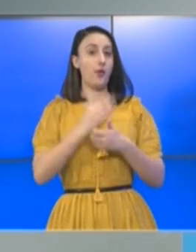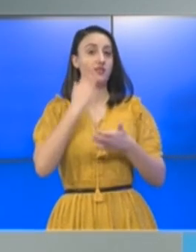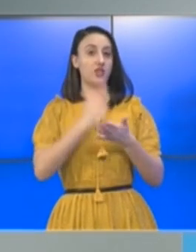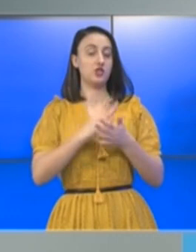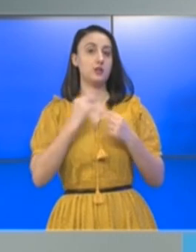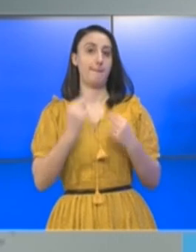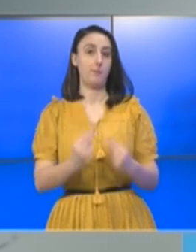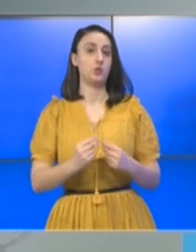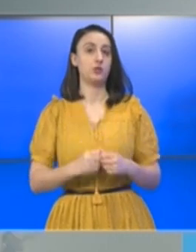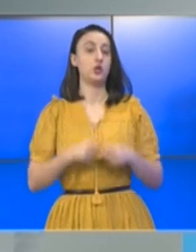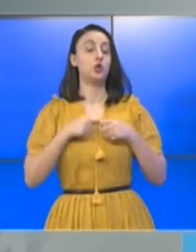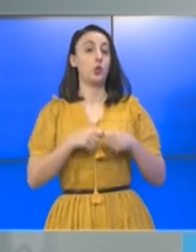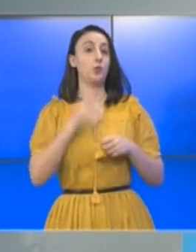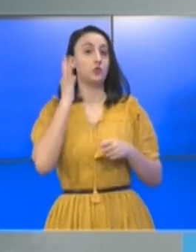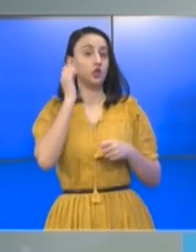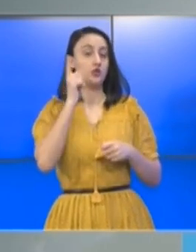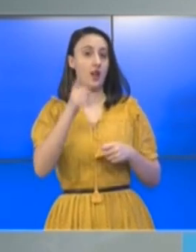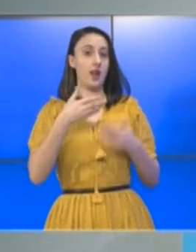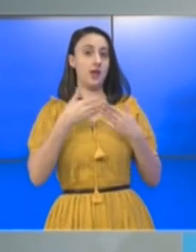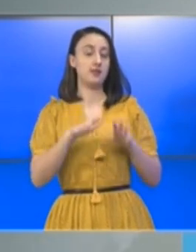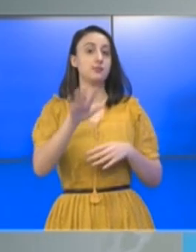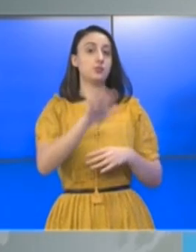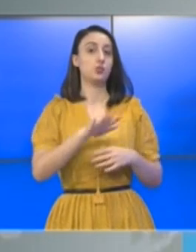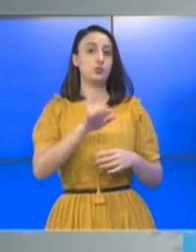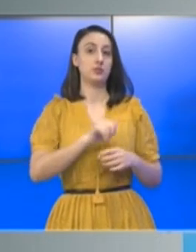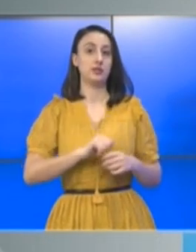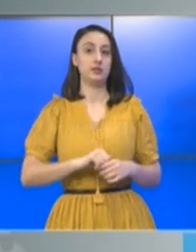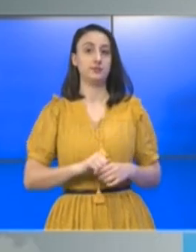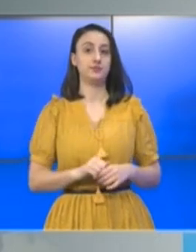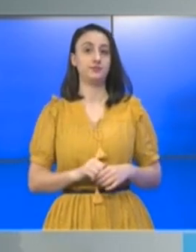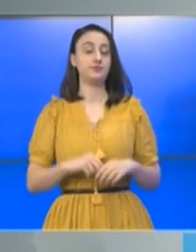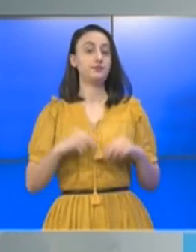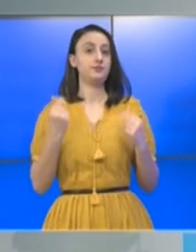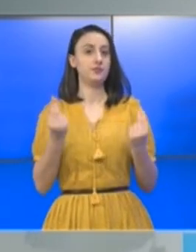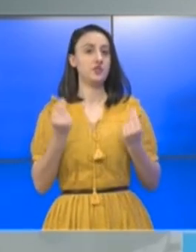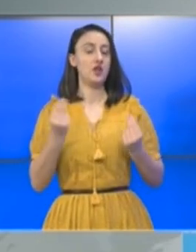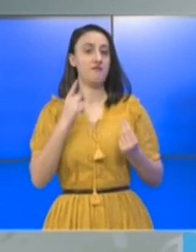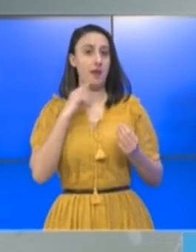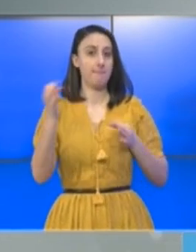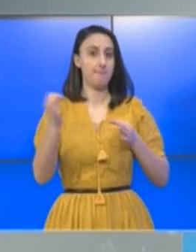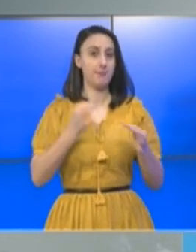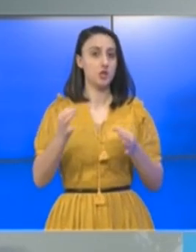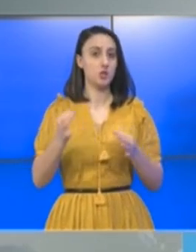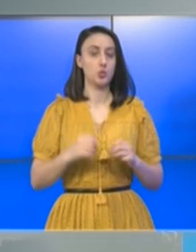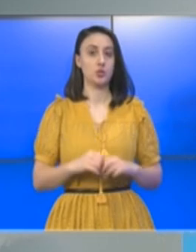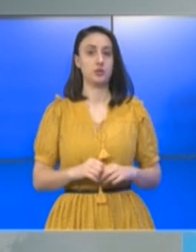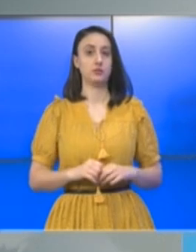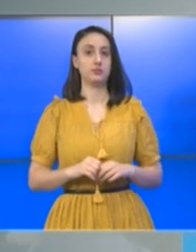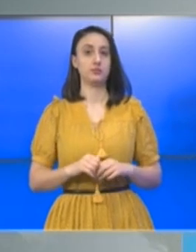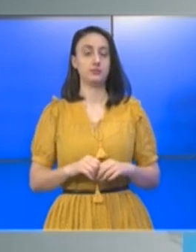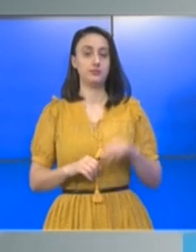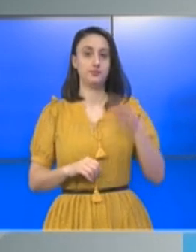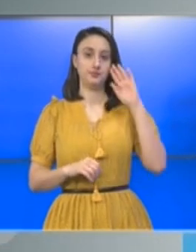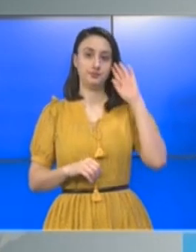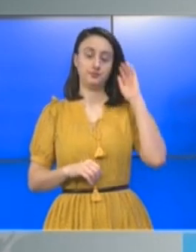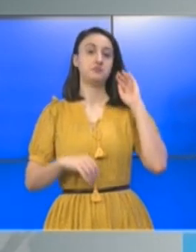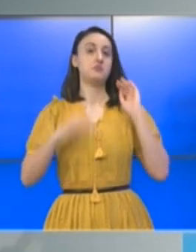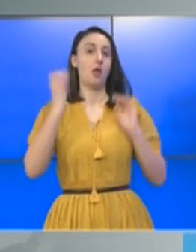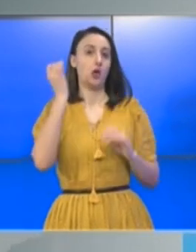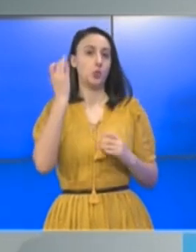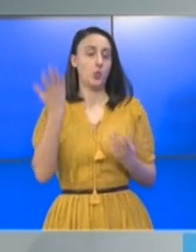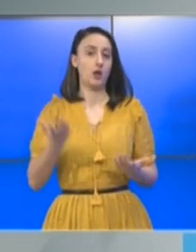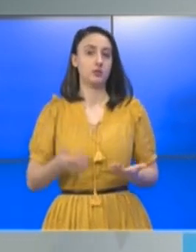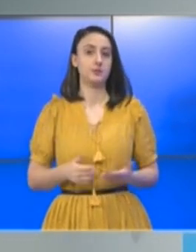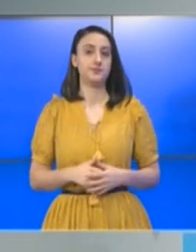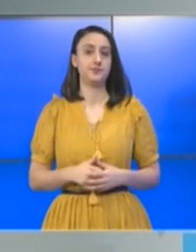decizie bună. Domnul Săriniu Cerceri a lansat public niște măsuri aberante,